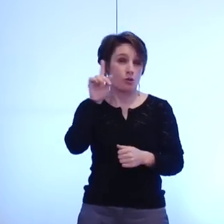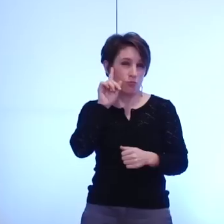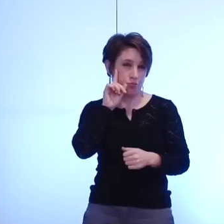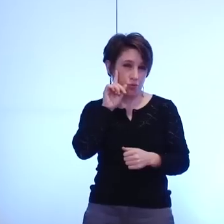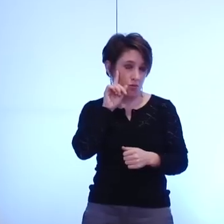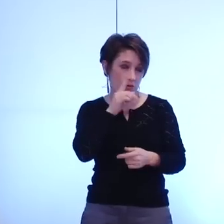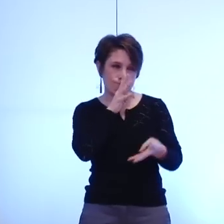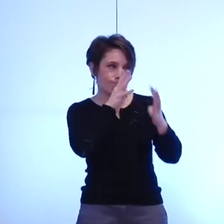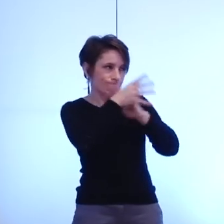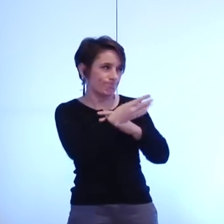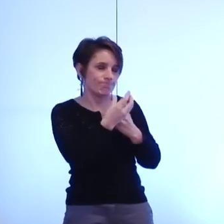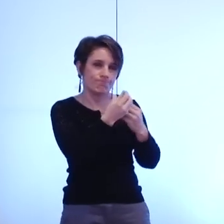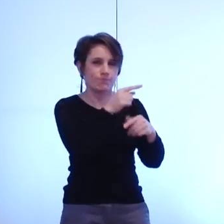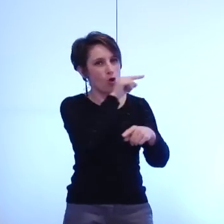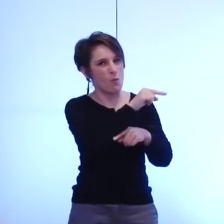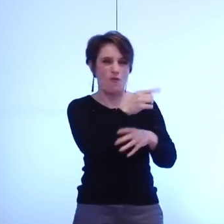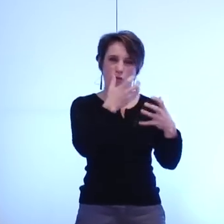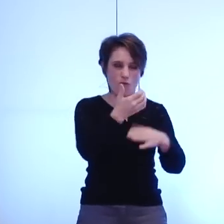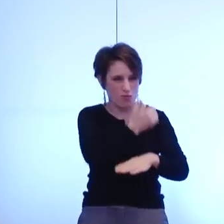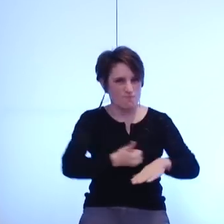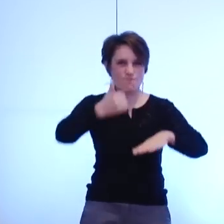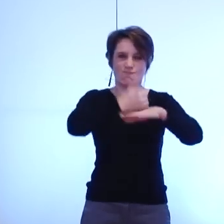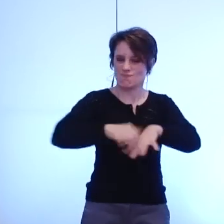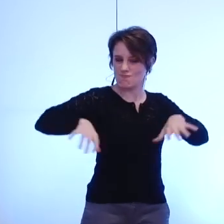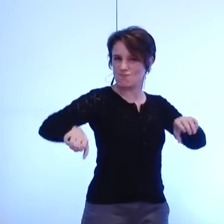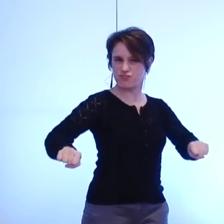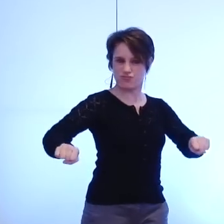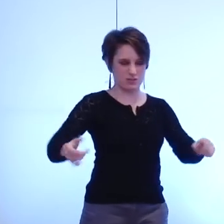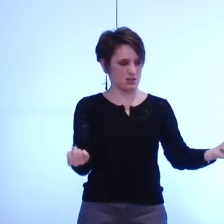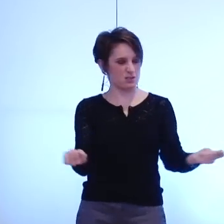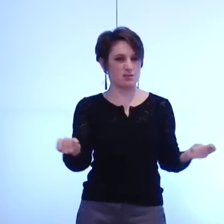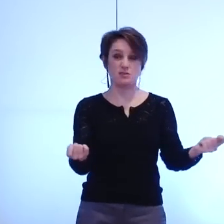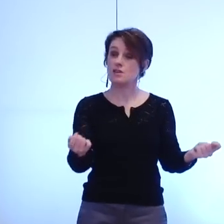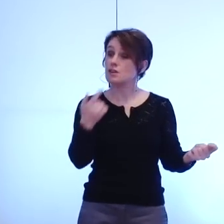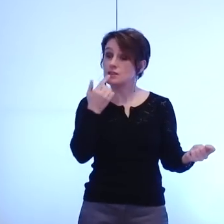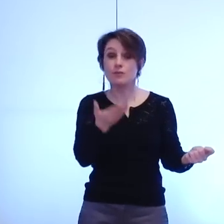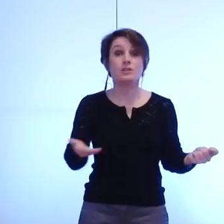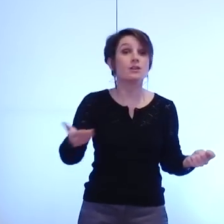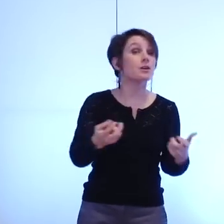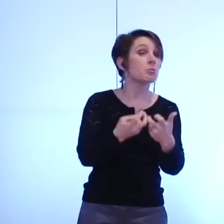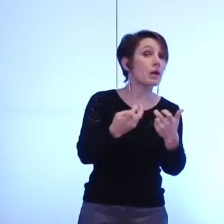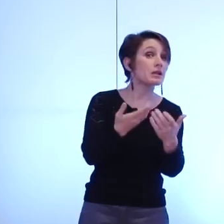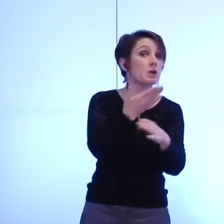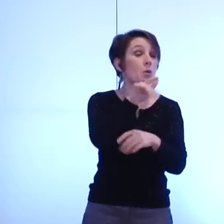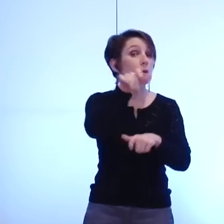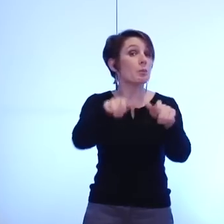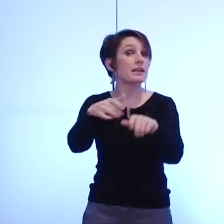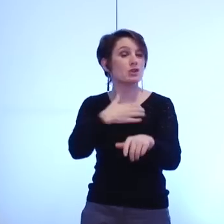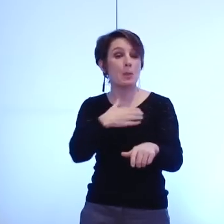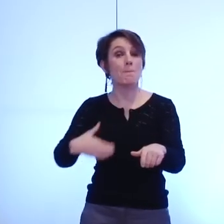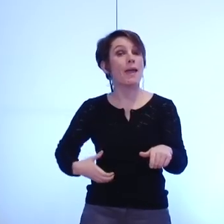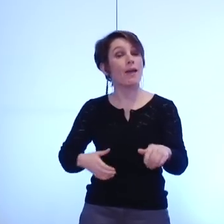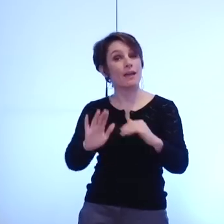cachait derrière cela car cela vous permettait d'exclure toute représentation de l